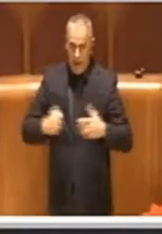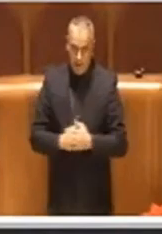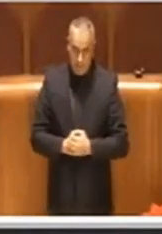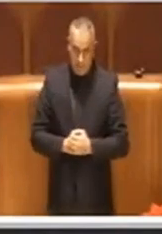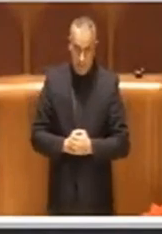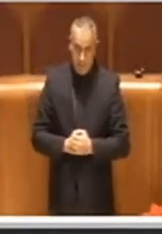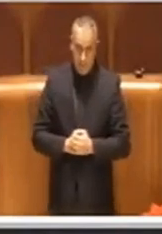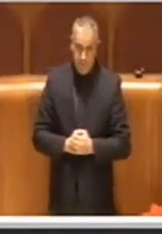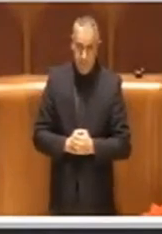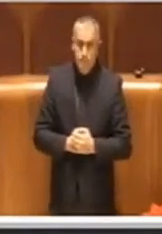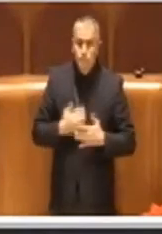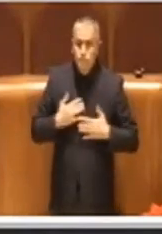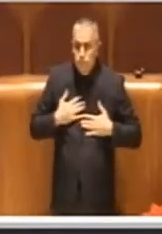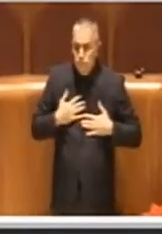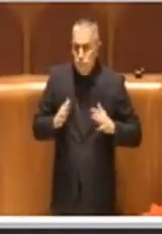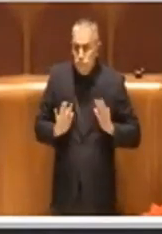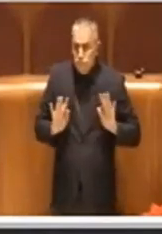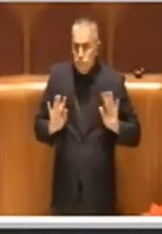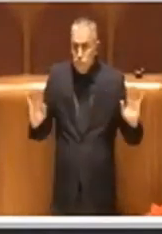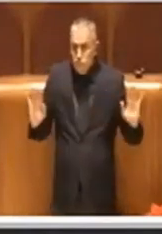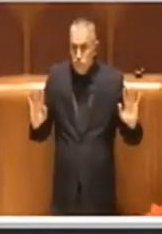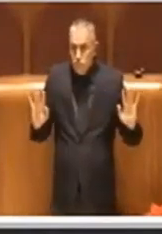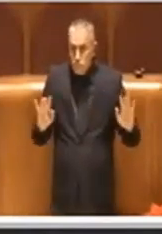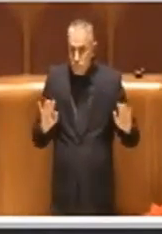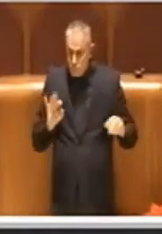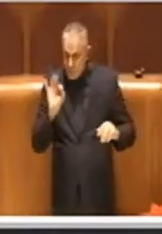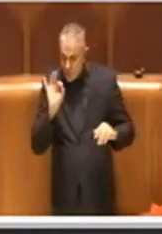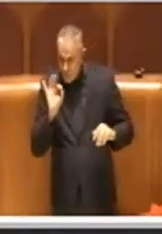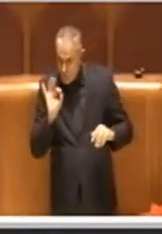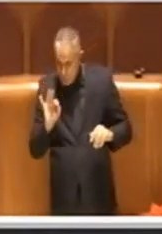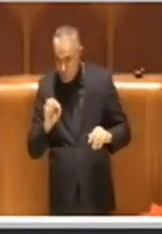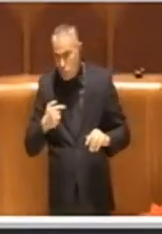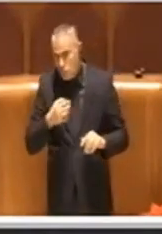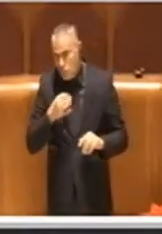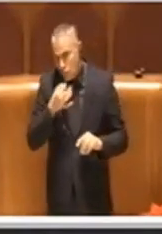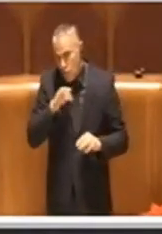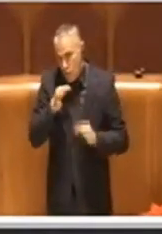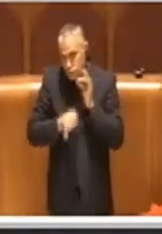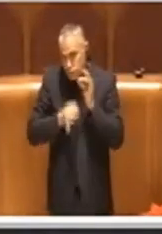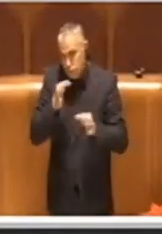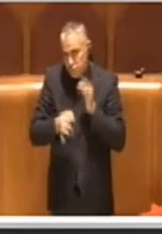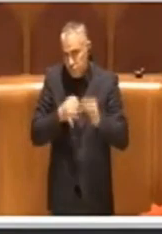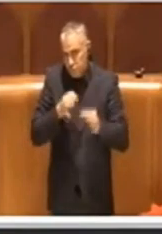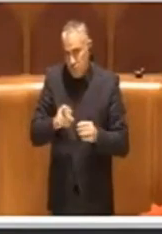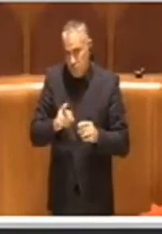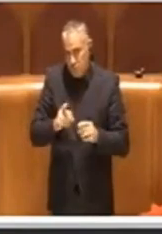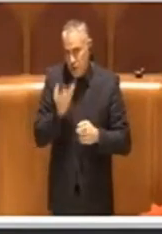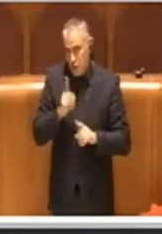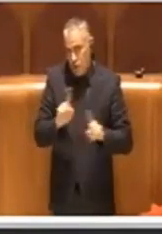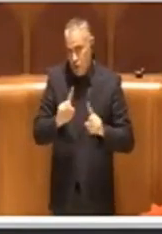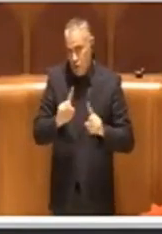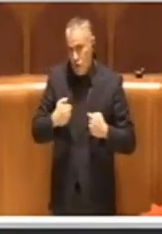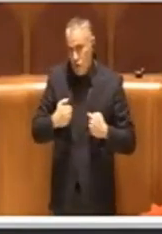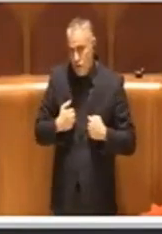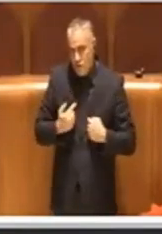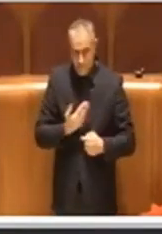e non ho sul punto poi, avrei altro da aggiungere ma per non tediare l'aula insomma queste sono le